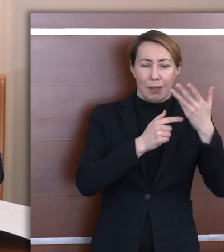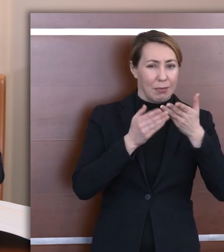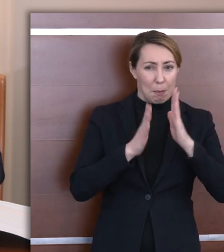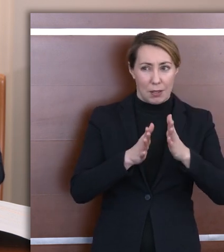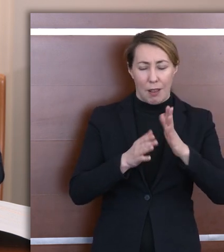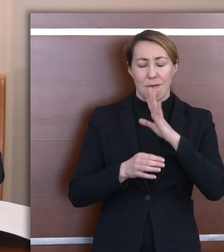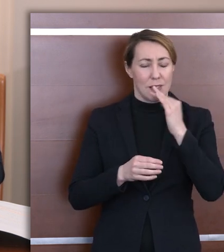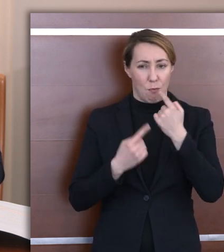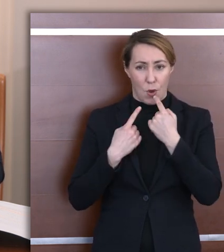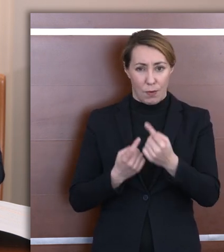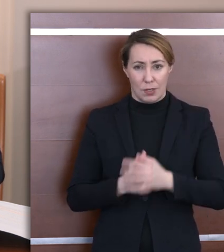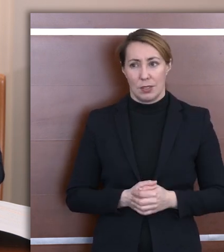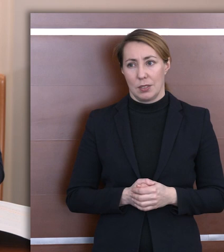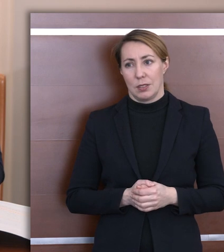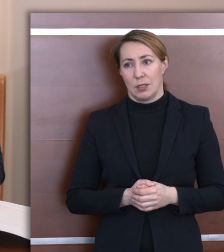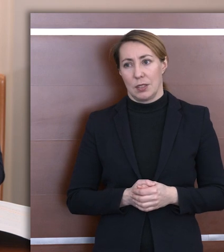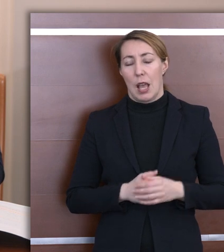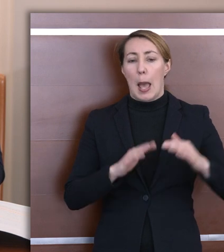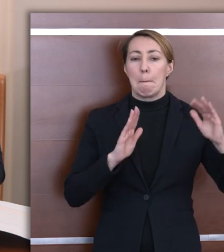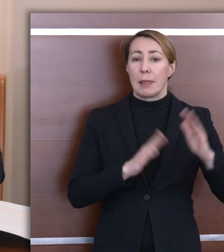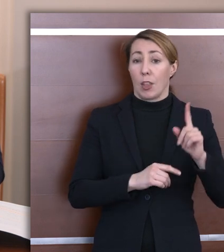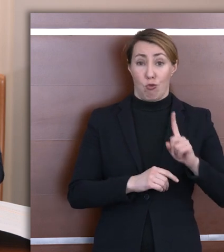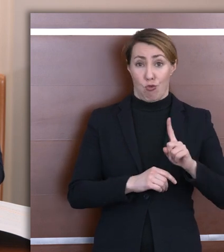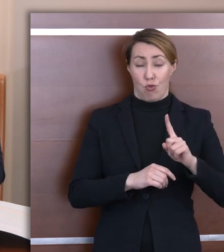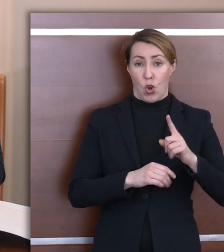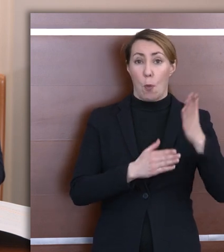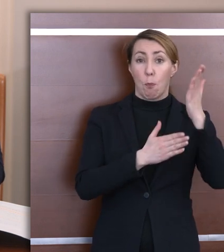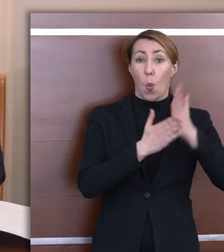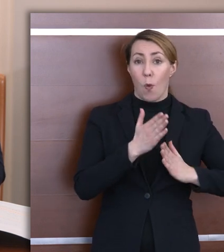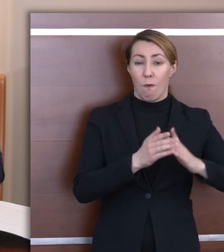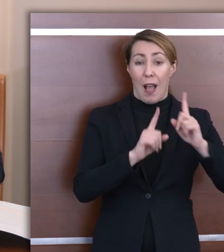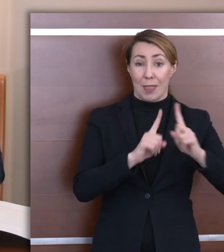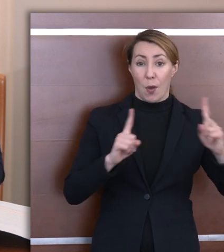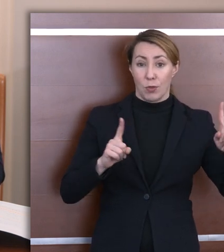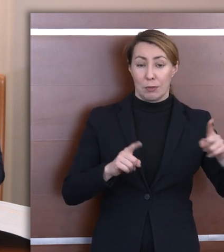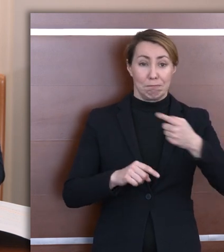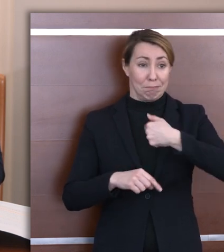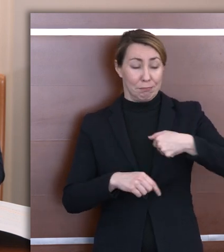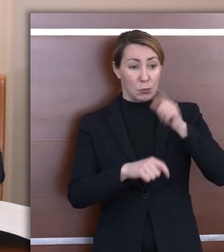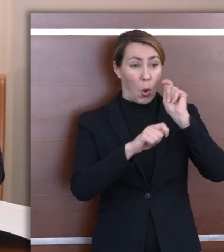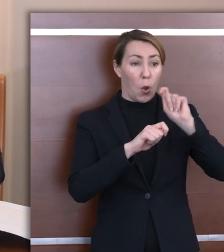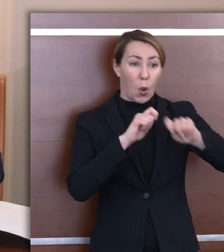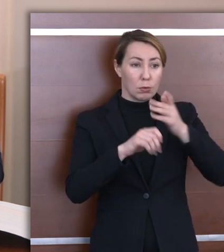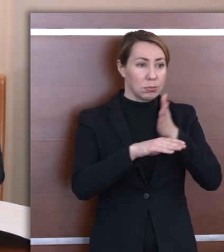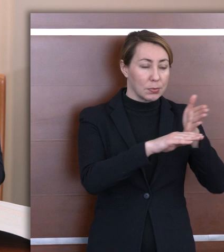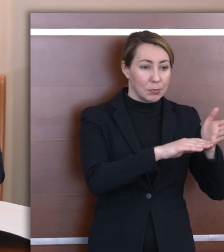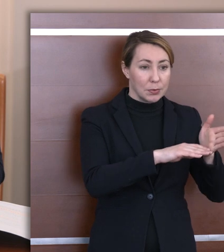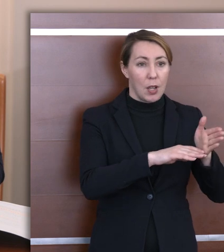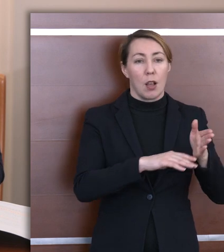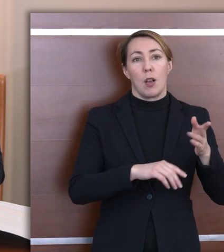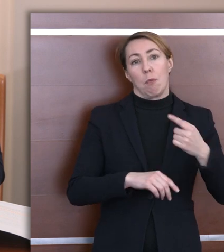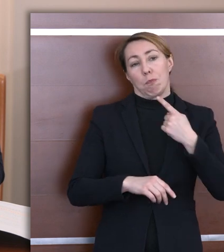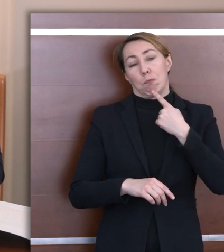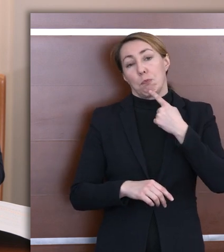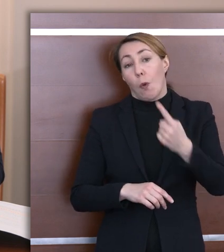wystarczy powiedzieć, że mniej niż połowa nauczycieli w skontrolowanych przez nas szkołach posługiwała się, czy deklarowała,